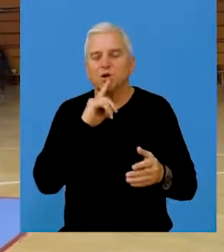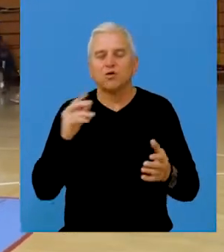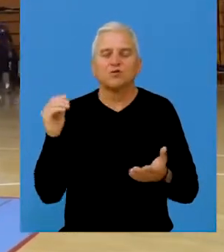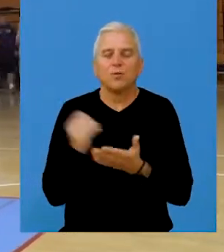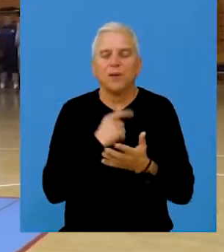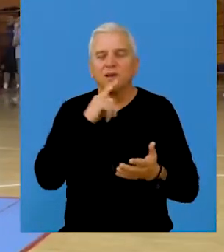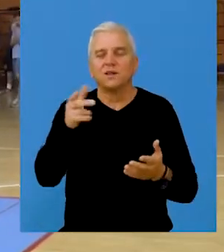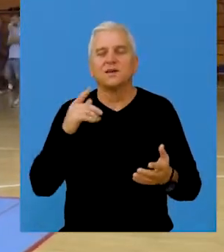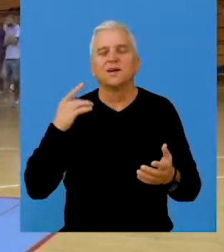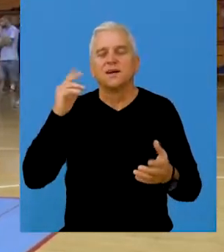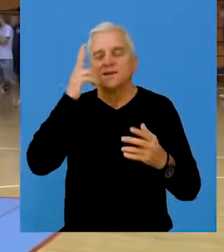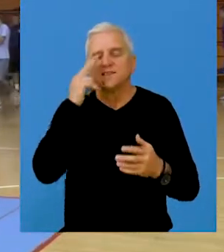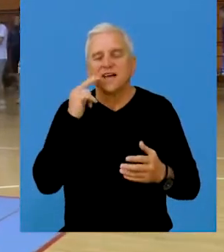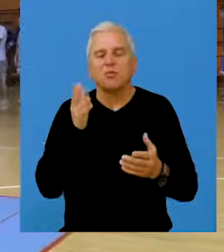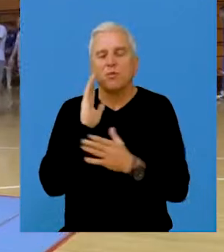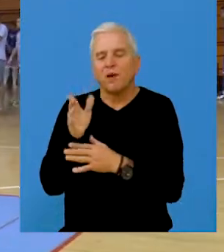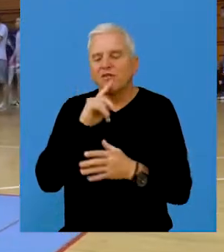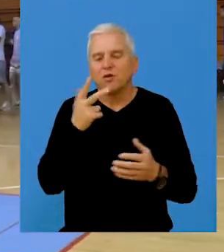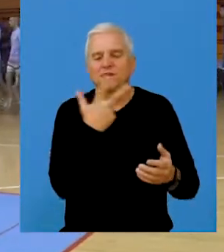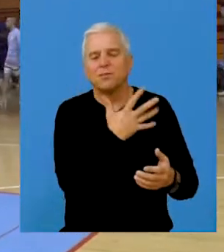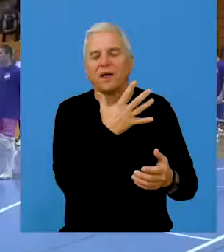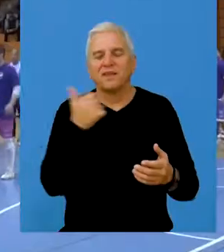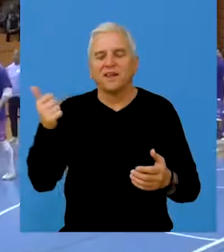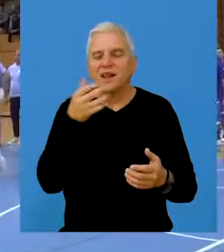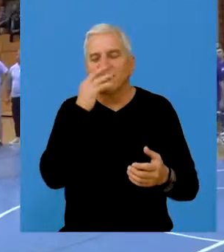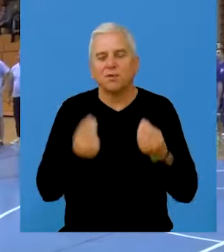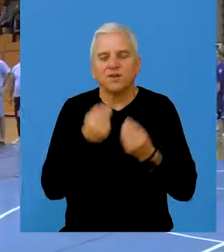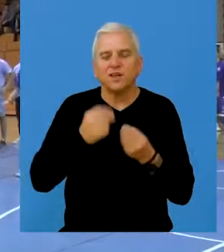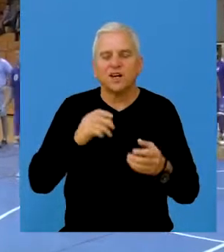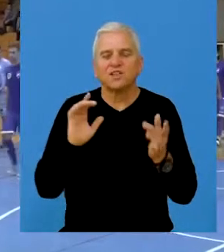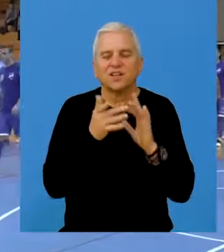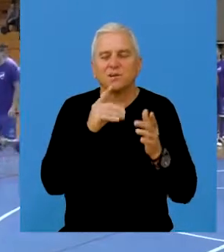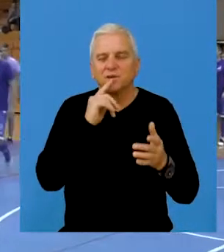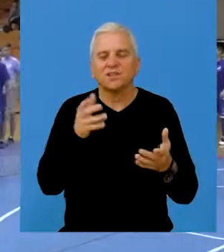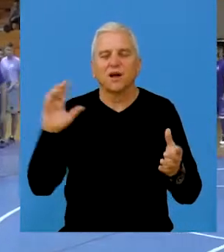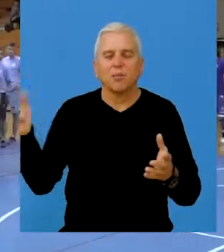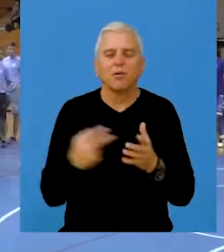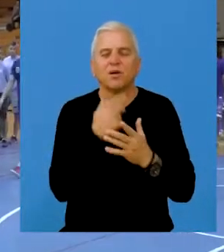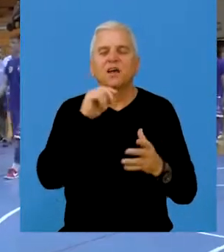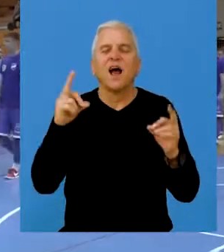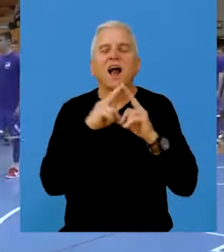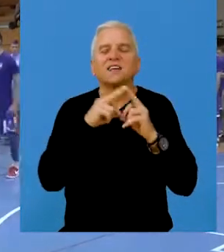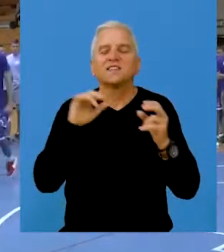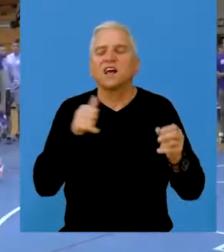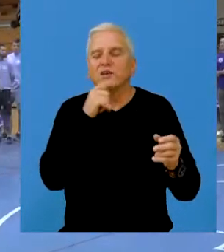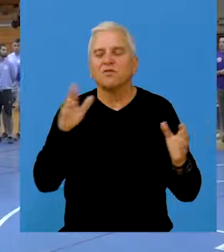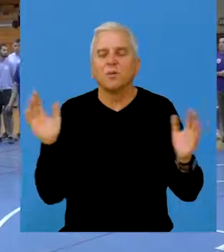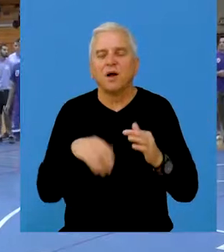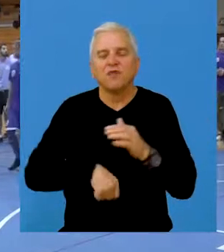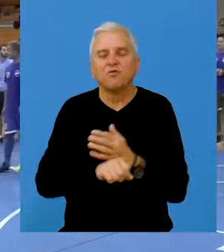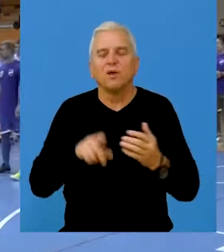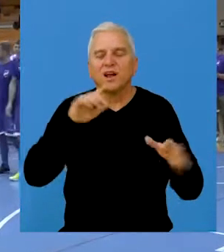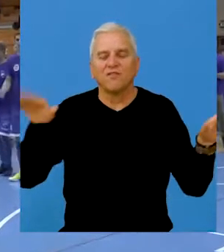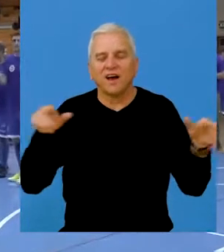koji su savladili ekipu Zemun Samo Pravo sa 5-1. Za najboljeg igrača turnira proglašen je Aleksandar Jaljić iz Kluba